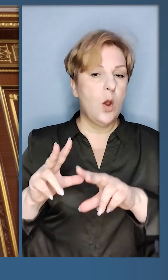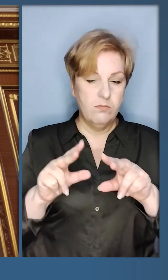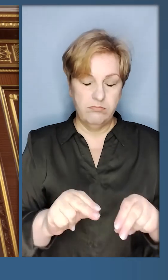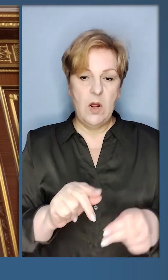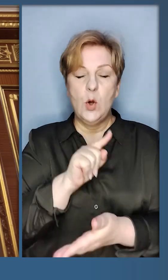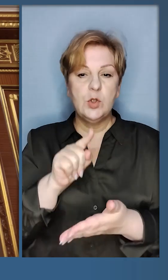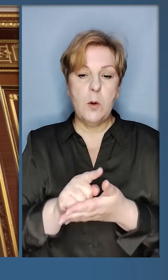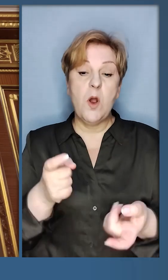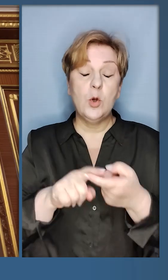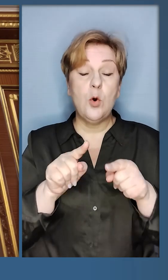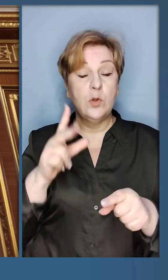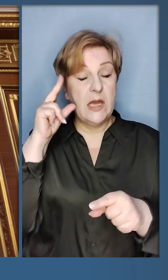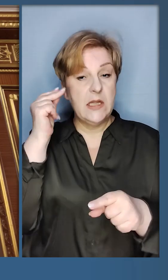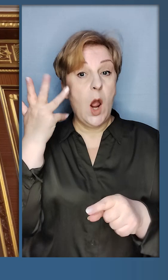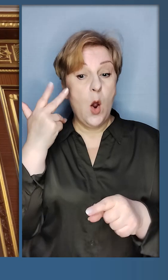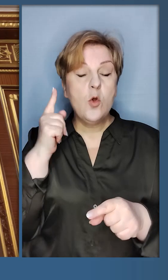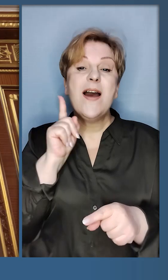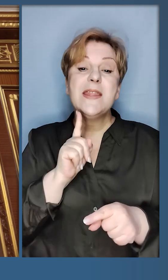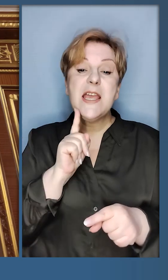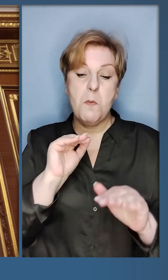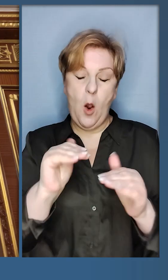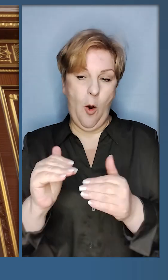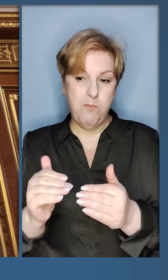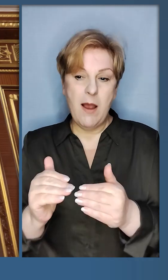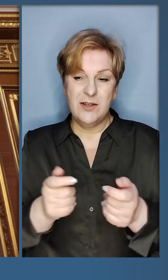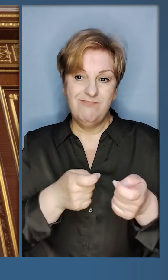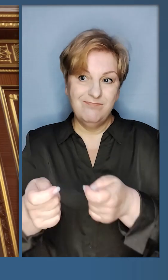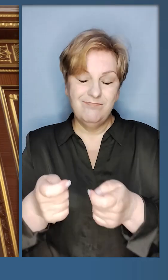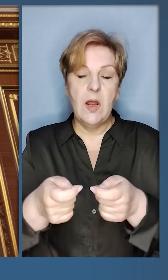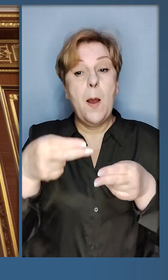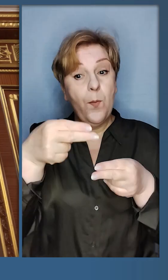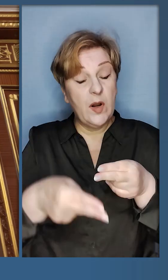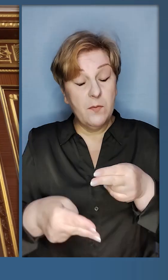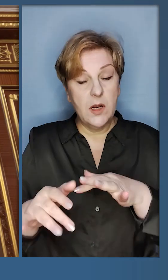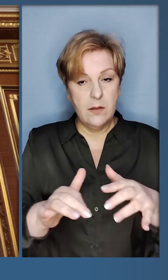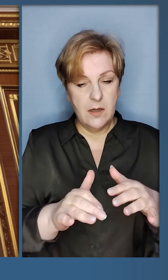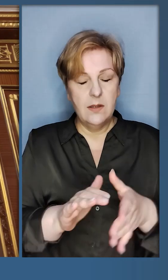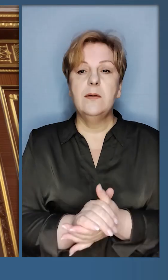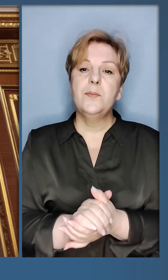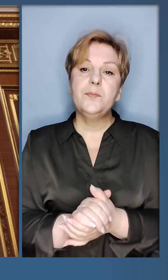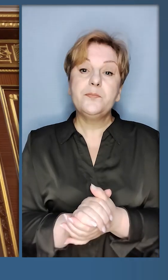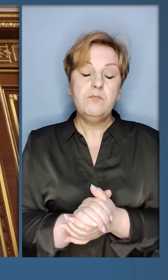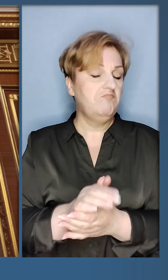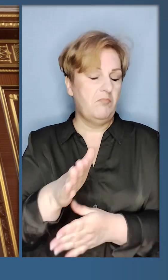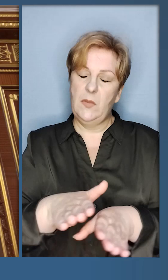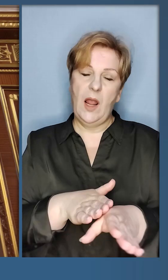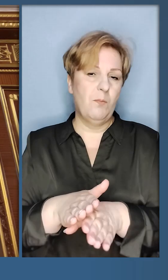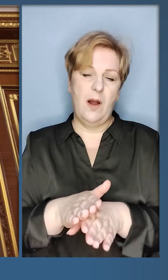зобов'язання щодо цієї дати, коли тимчасові обмеження припинять діяти.